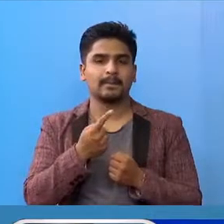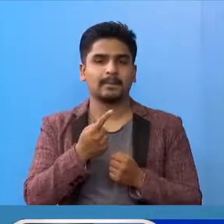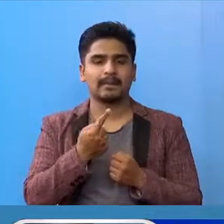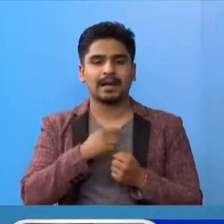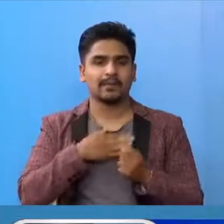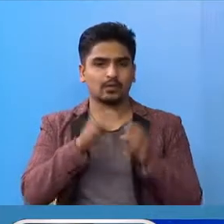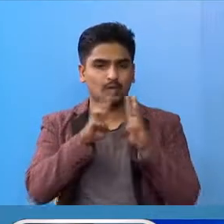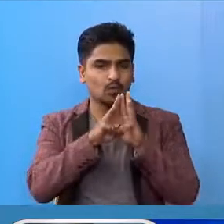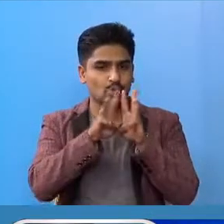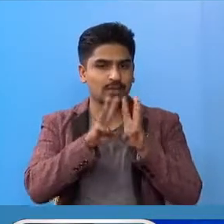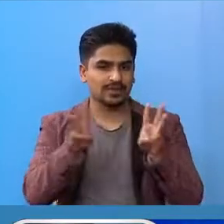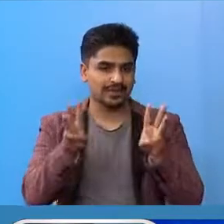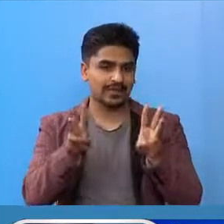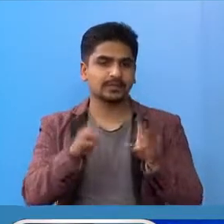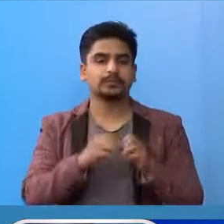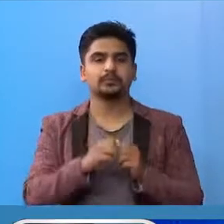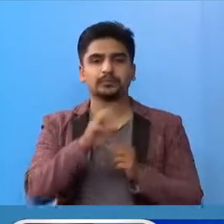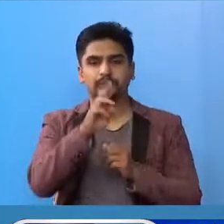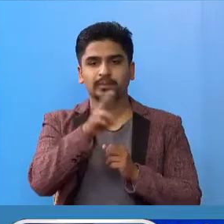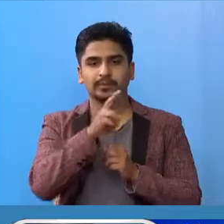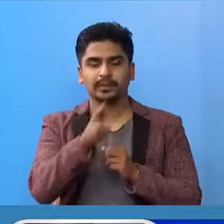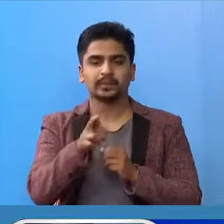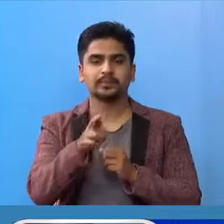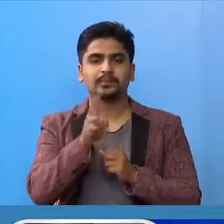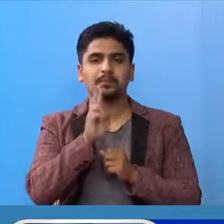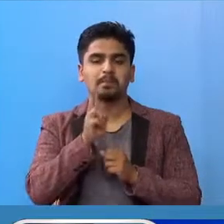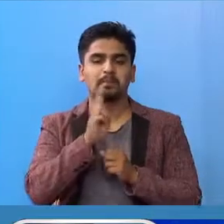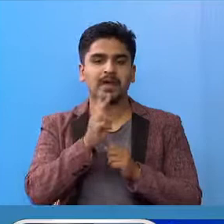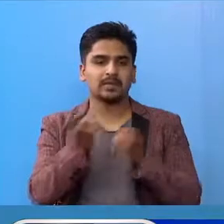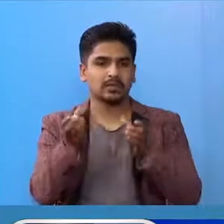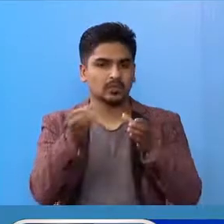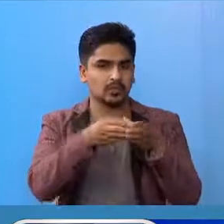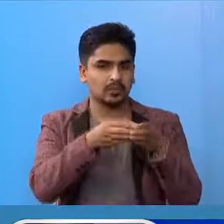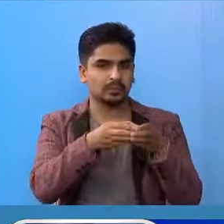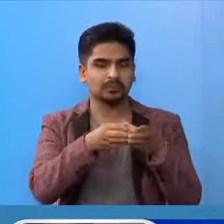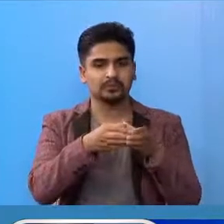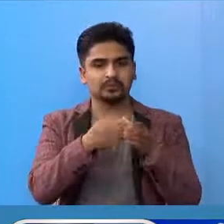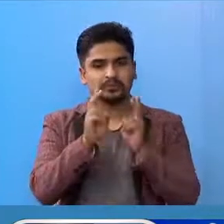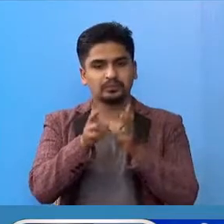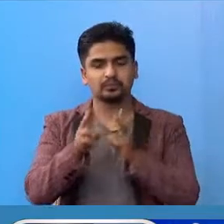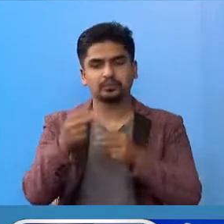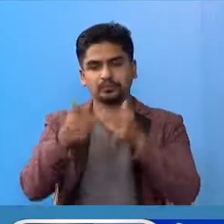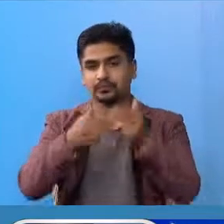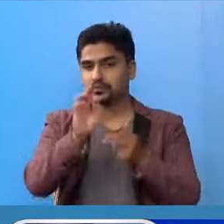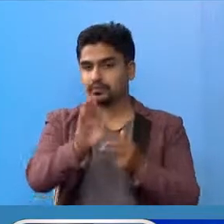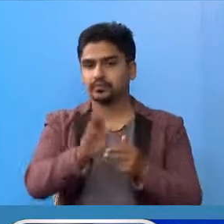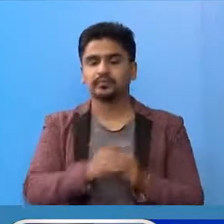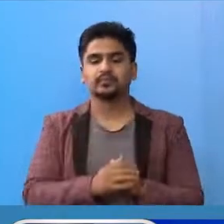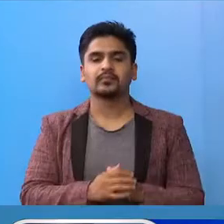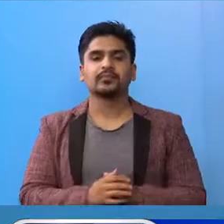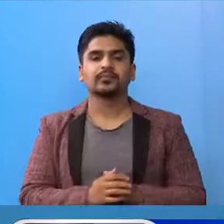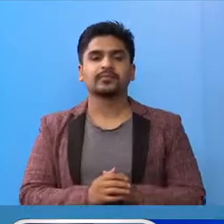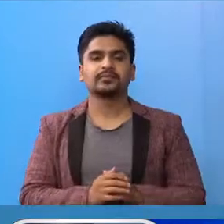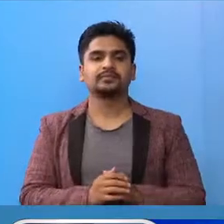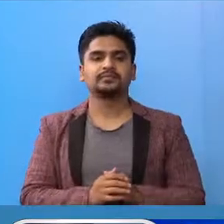वेफसाइट र भाईवर ग्रूप एथा बत संचालन मां चा।